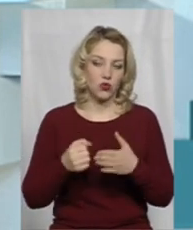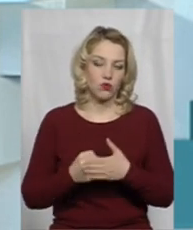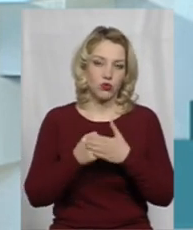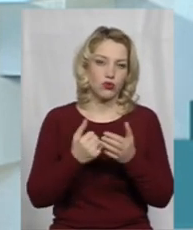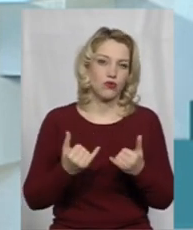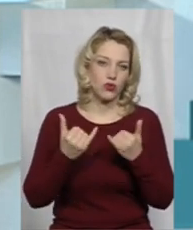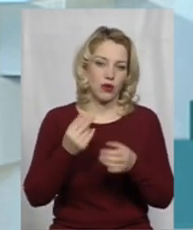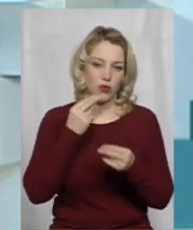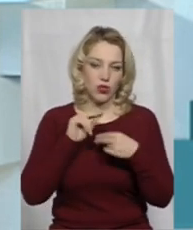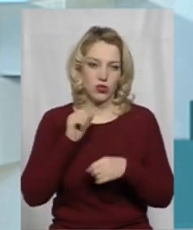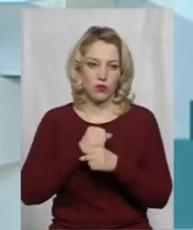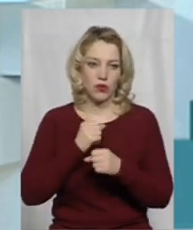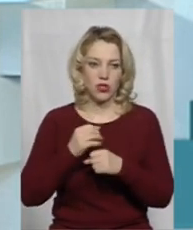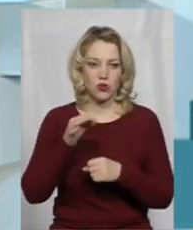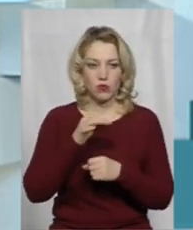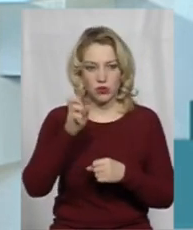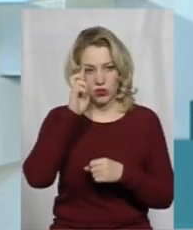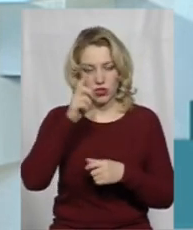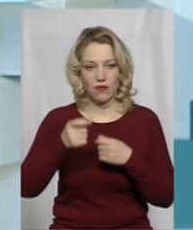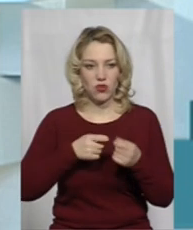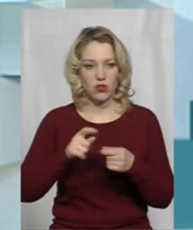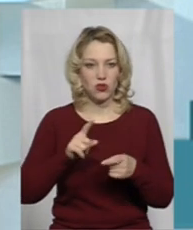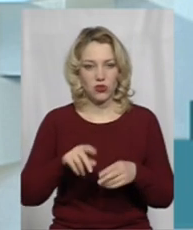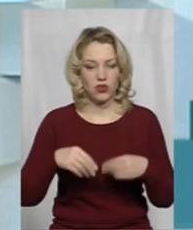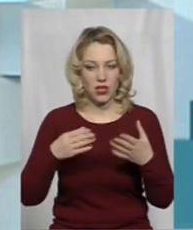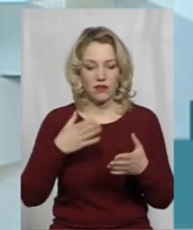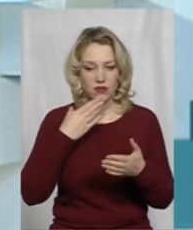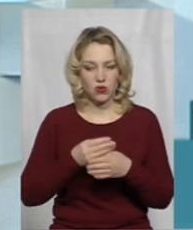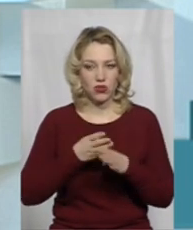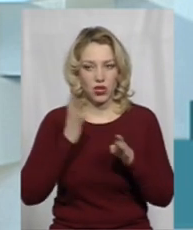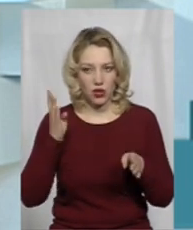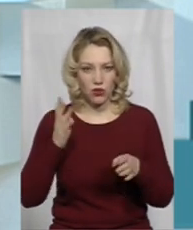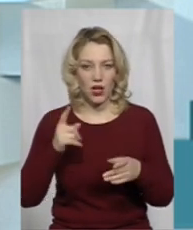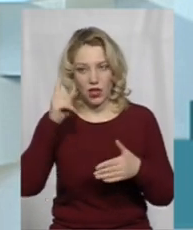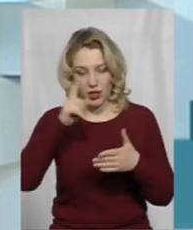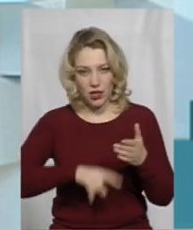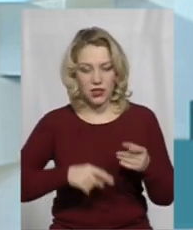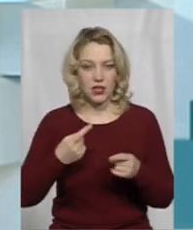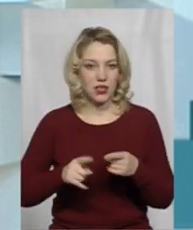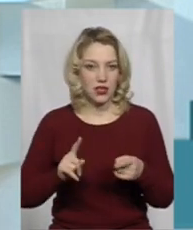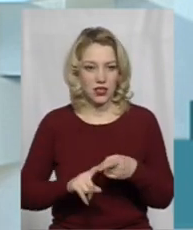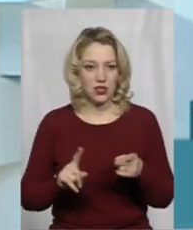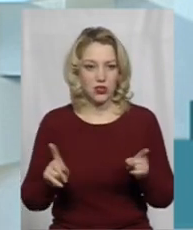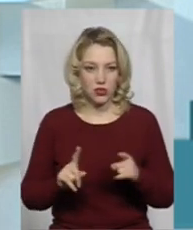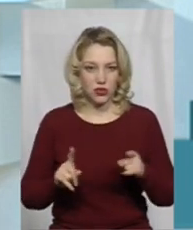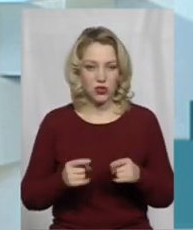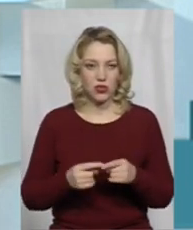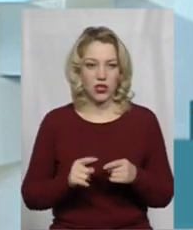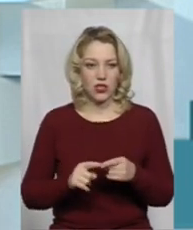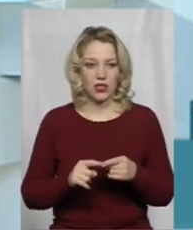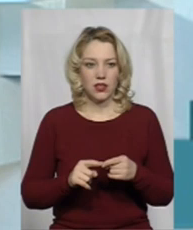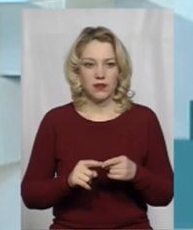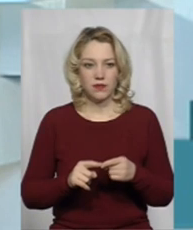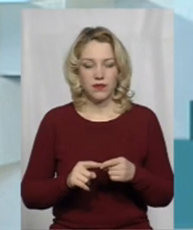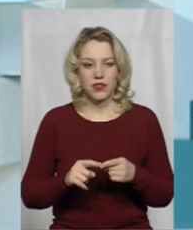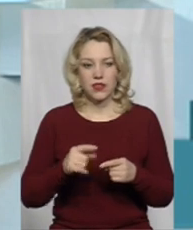безпосередньо самої обласної державної адміністрації, що, в свою чергу, дає надію на те, що безпосередньо самим мешканцям